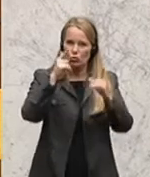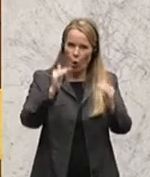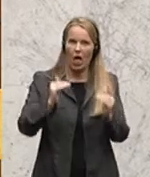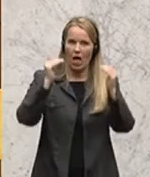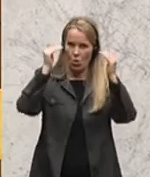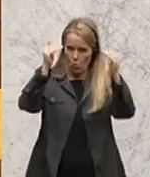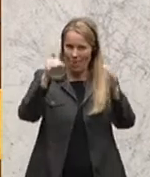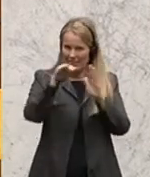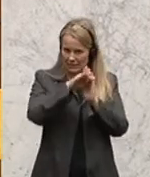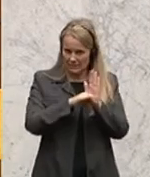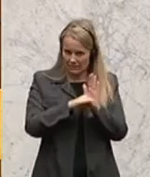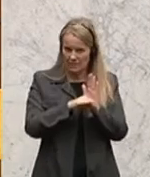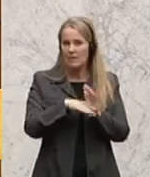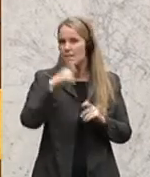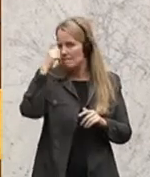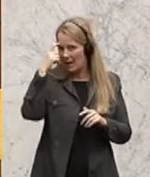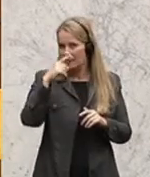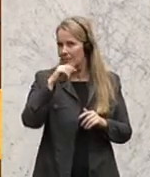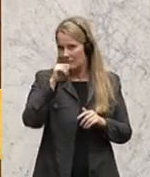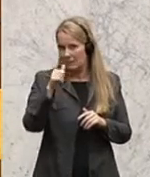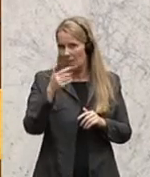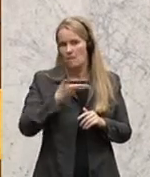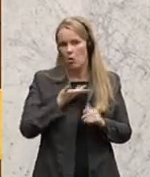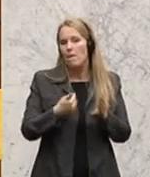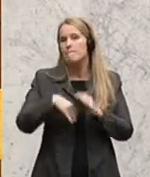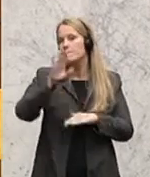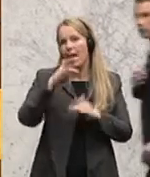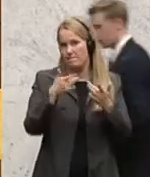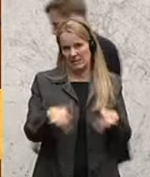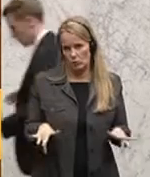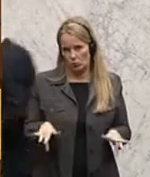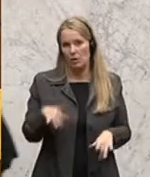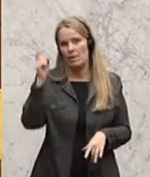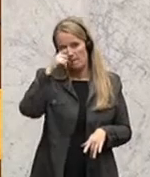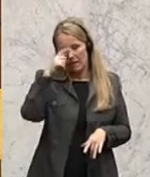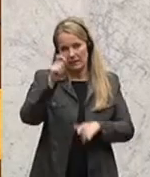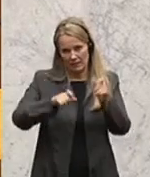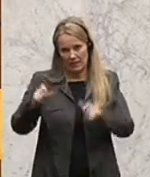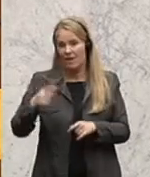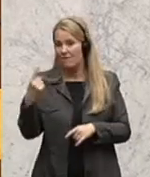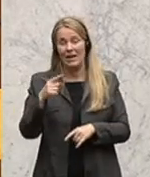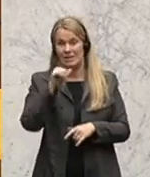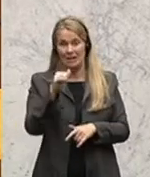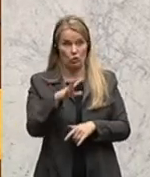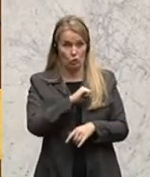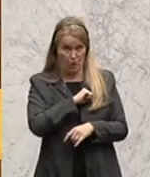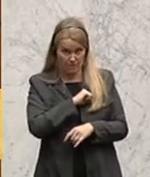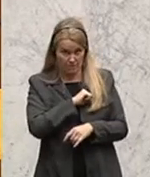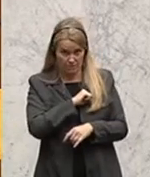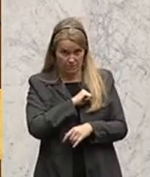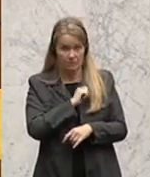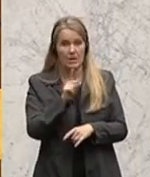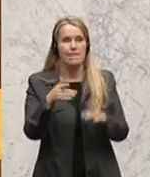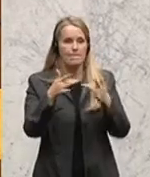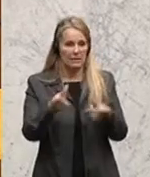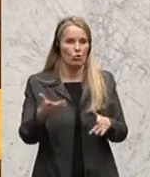gesetzliches Pensionsantrittsalters, die meinen damit, nicht, dass sie eine höhere Pension kriegen, die meinen damit, dass diejenigen, die es nicht schaffen, letztendlich